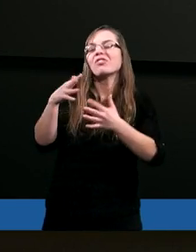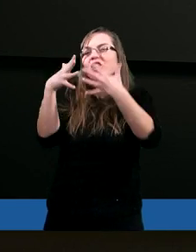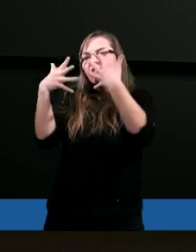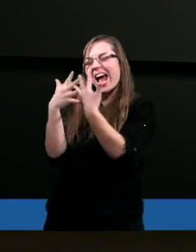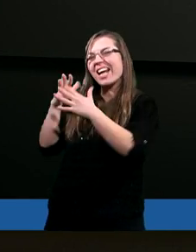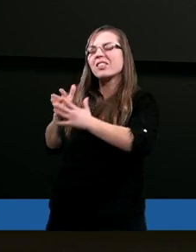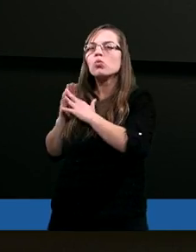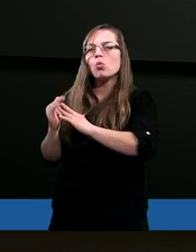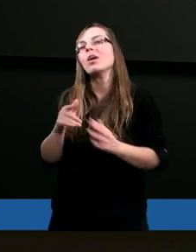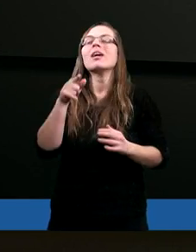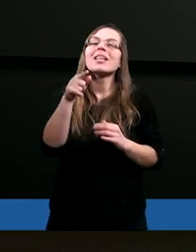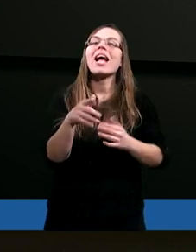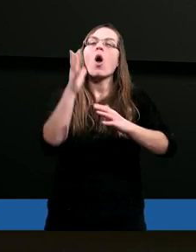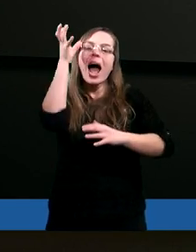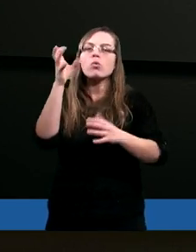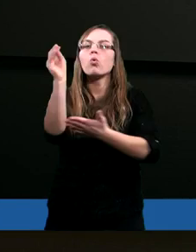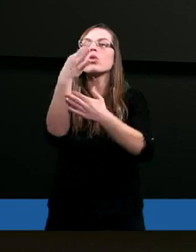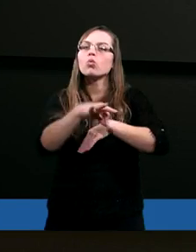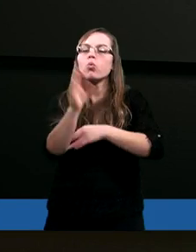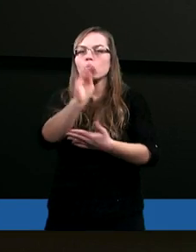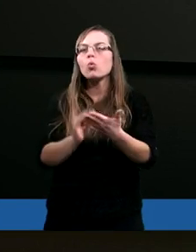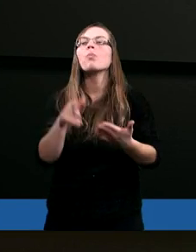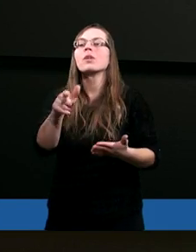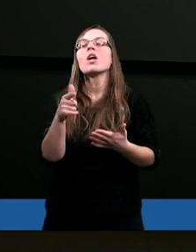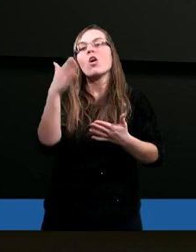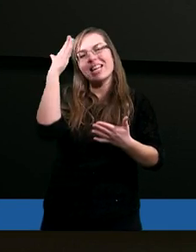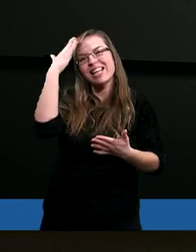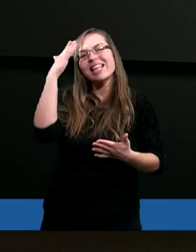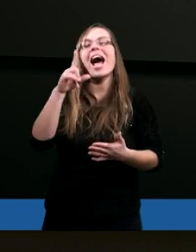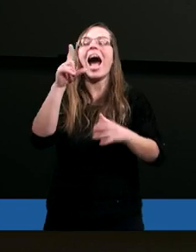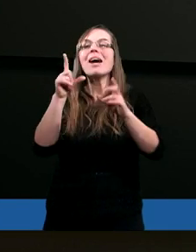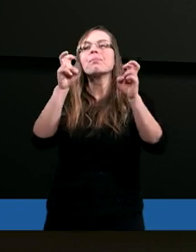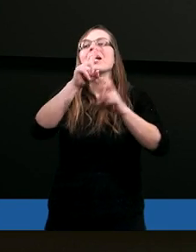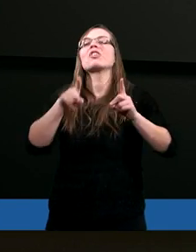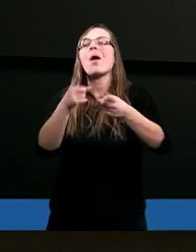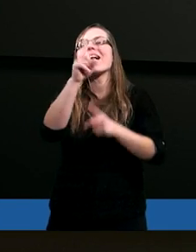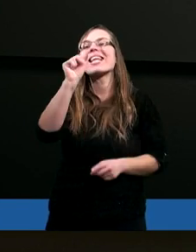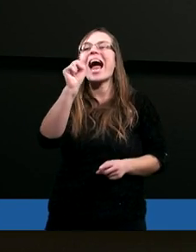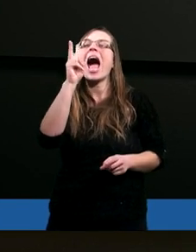Autor tego studium powiedział, on działa za kulisami,